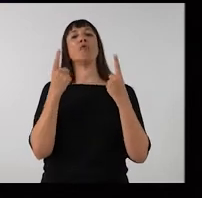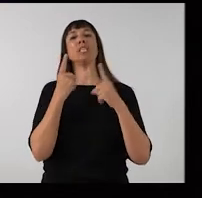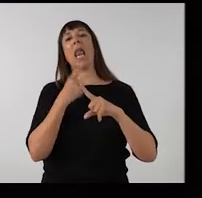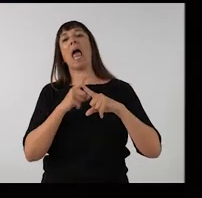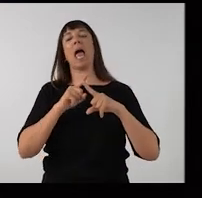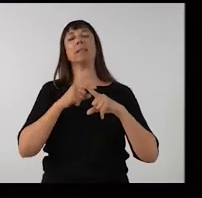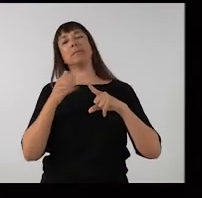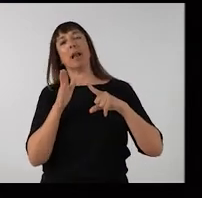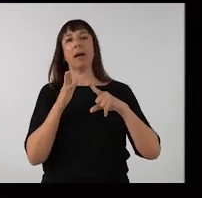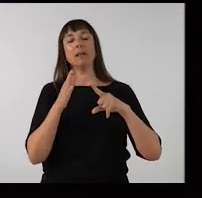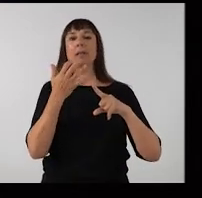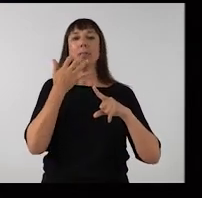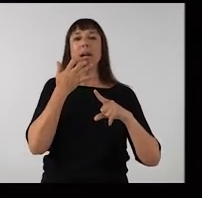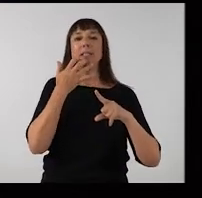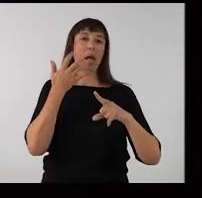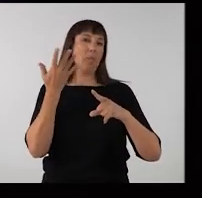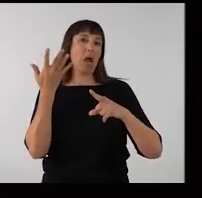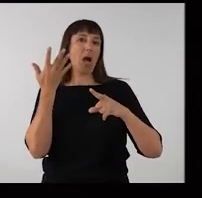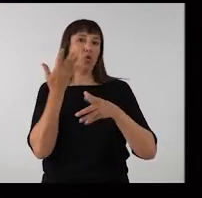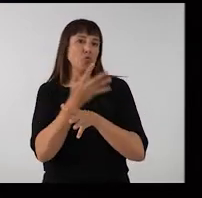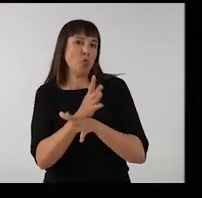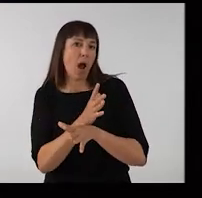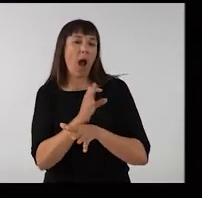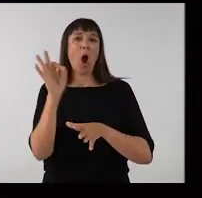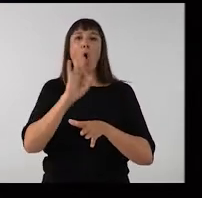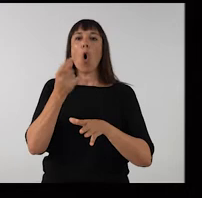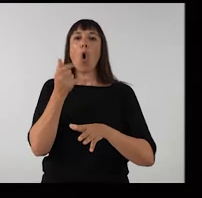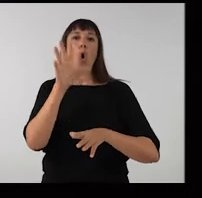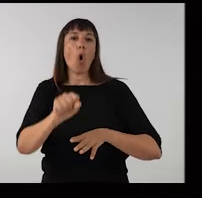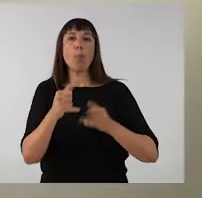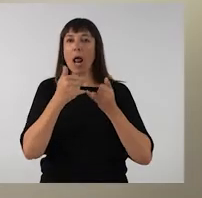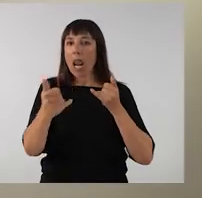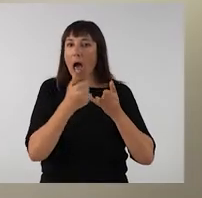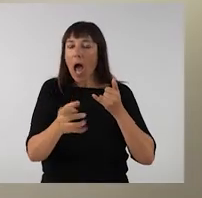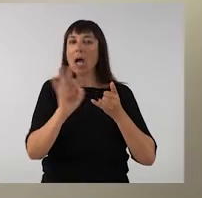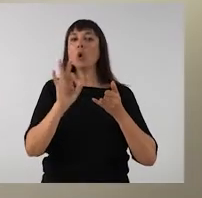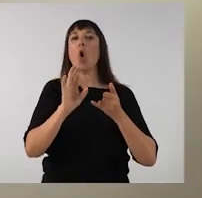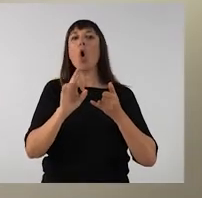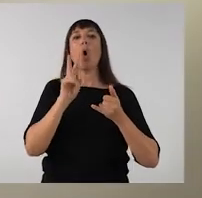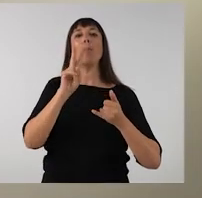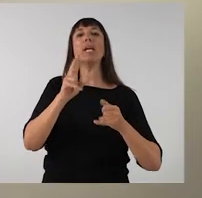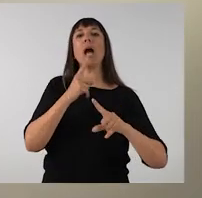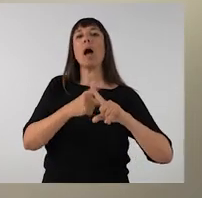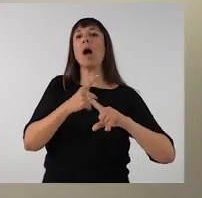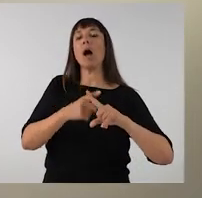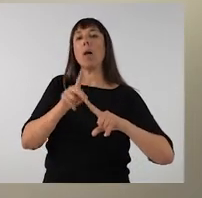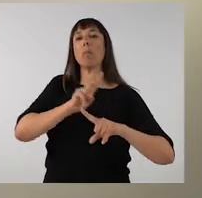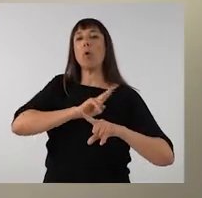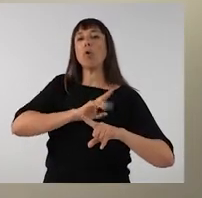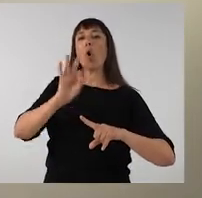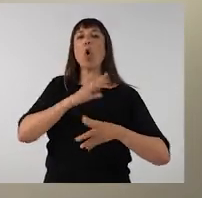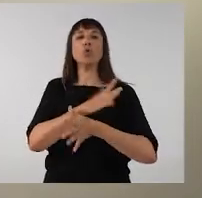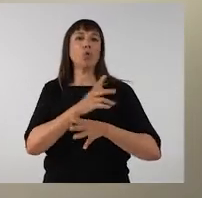extraoficials durant aquestes sessions parlamentàries, com per exemple fer crucigrames o fer compra online, o consultar